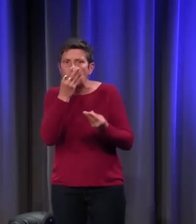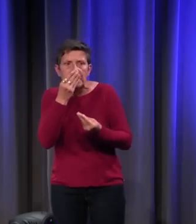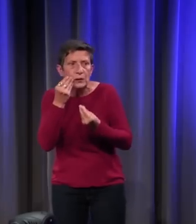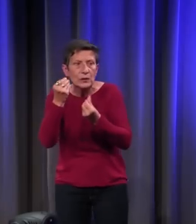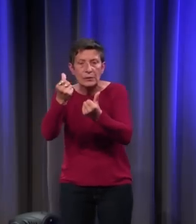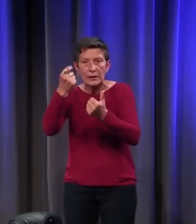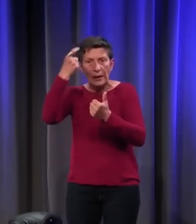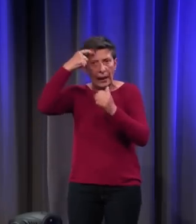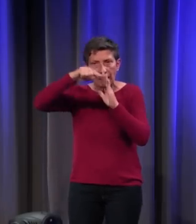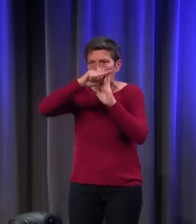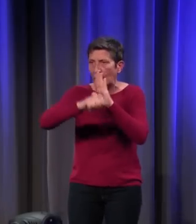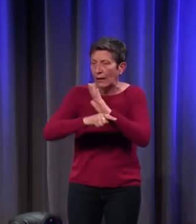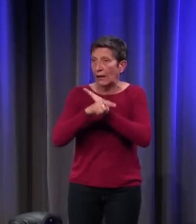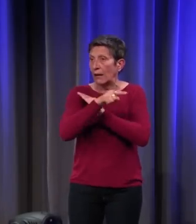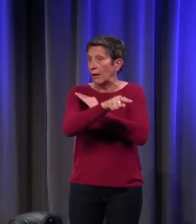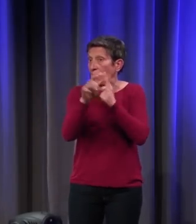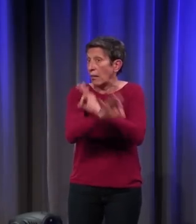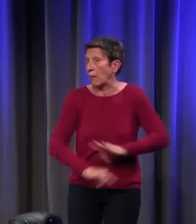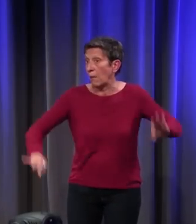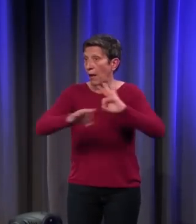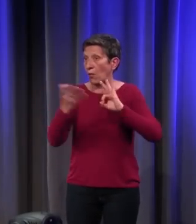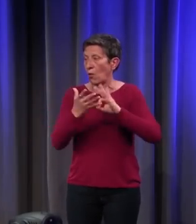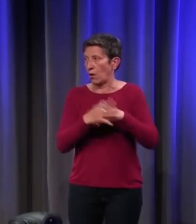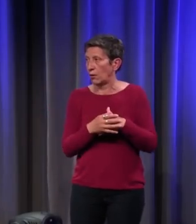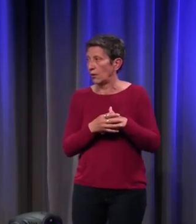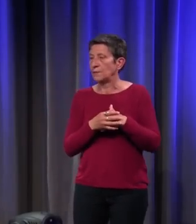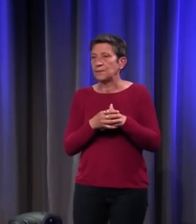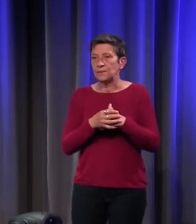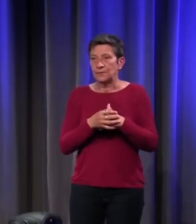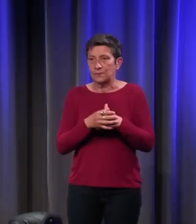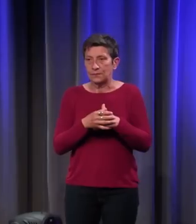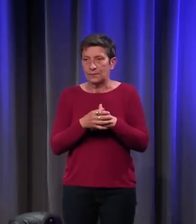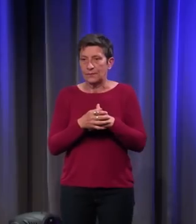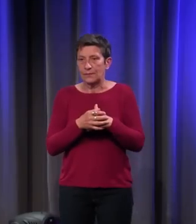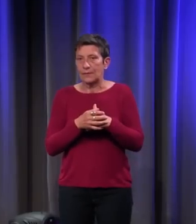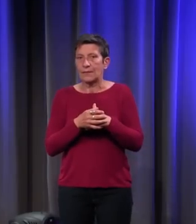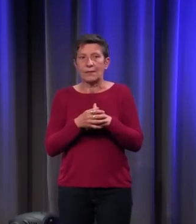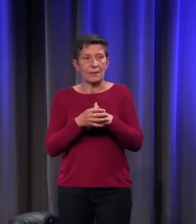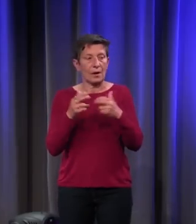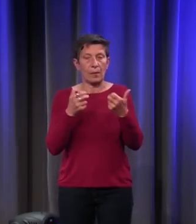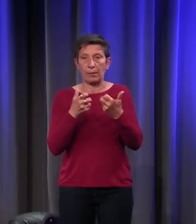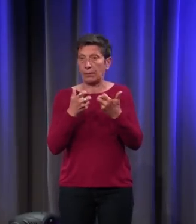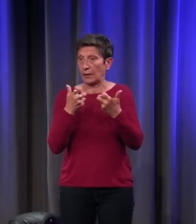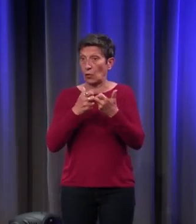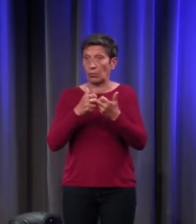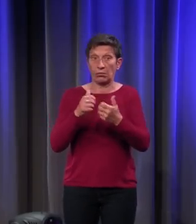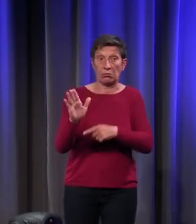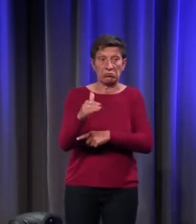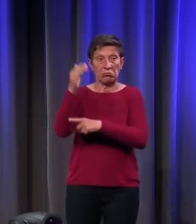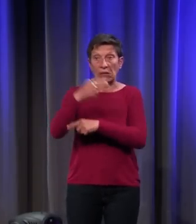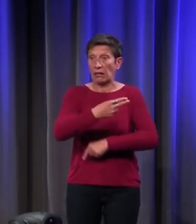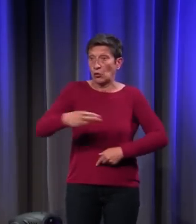valeurs médiévaux, contrairement à ce qu'on lit ici ou là. Le nationalisme, c'est quelque chose de